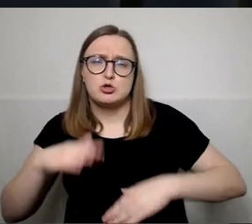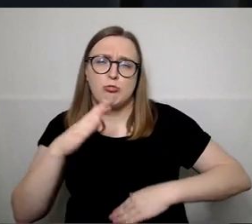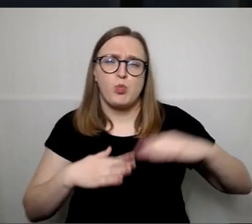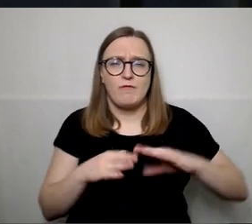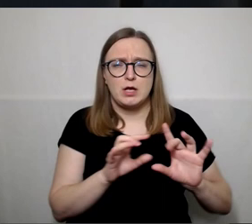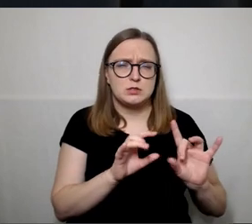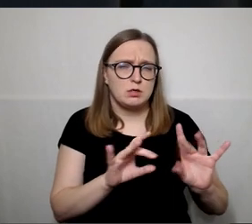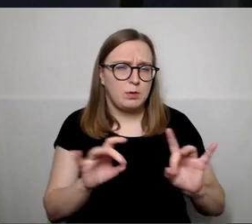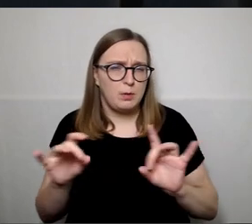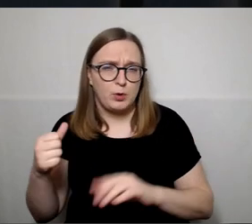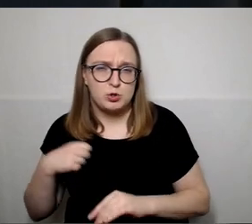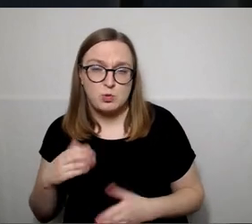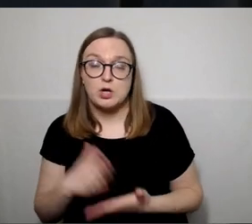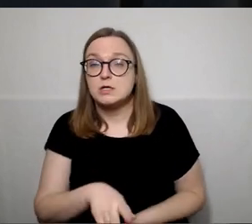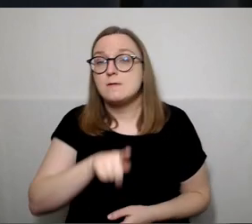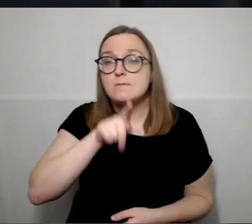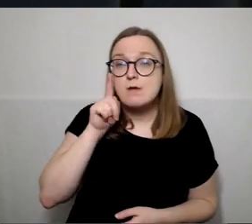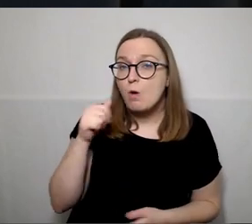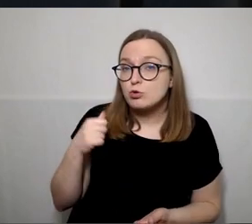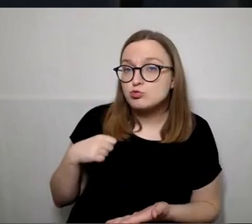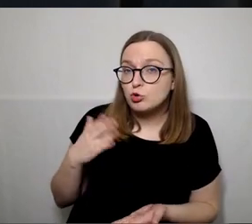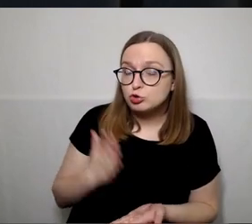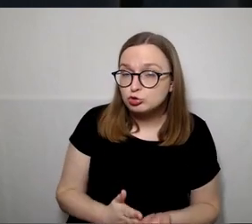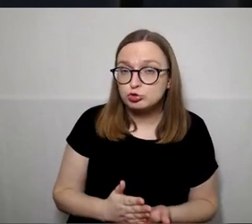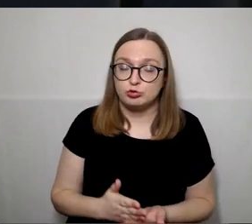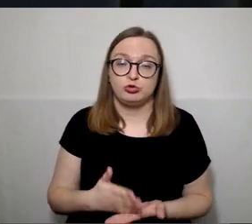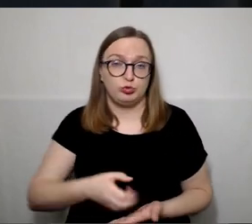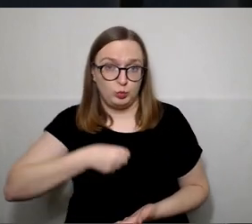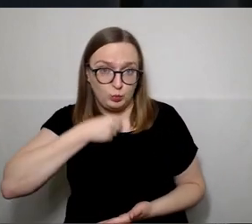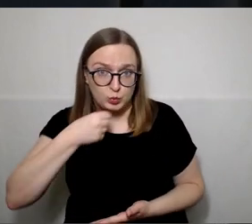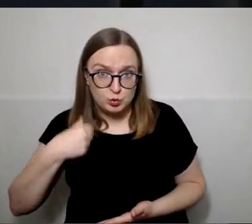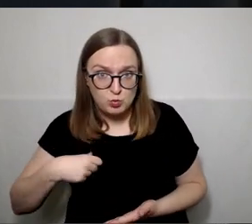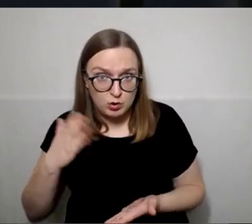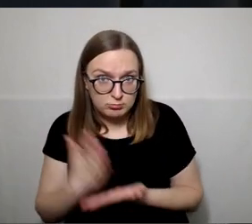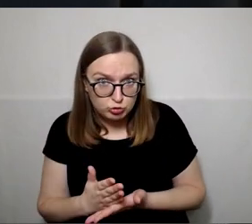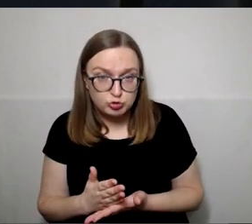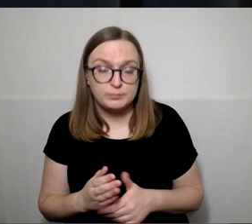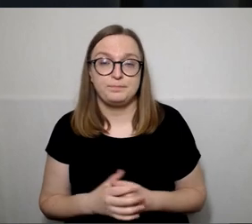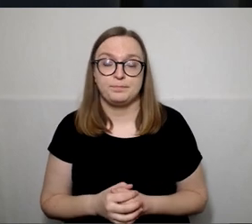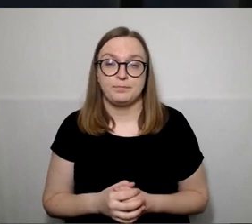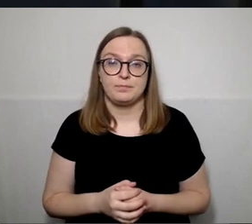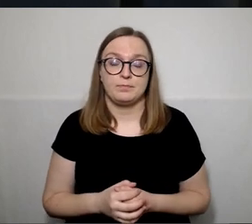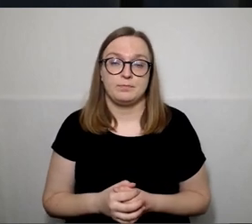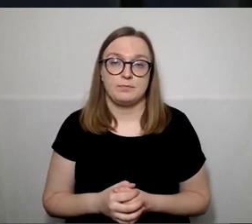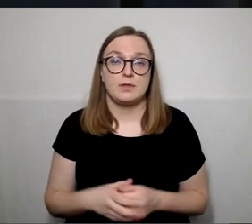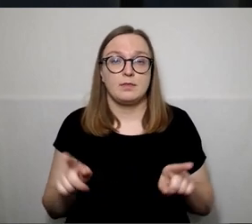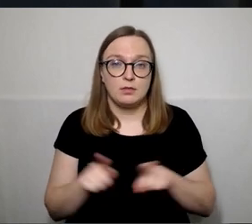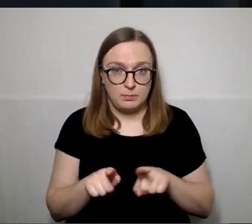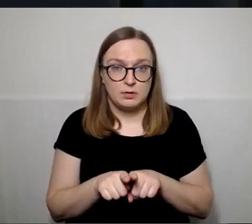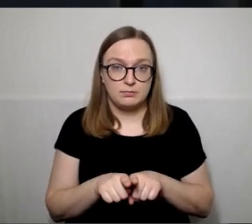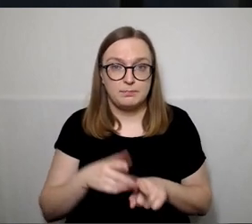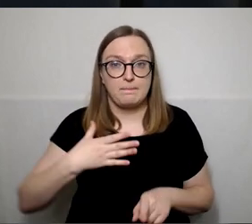Taip pat yra jaunosios kartos atstovų, yra ir vyresnės kartos atstovai. Taip pat turim